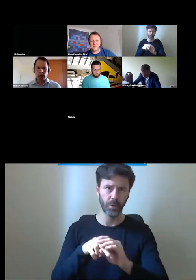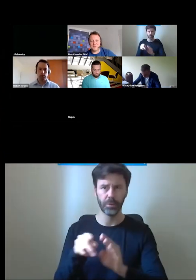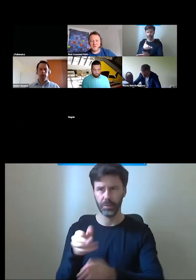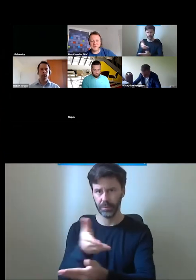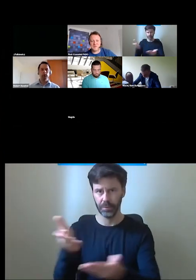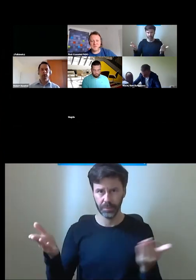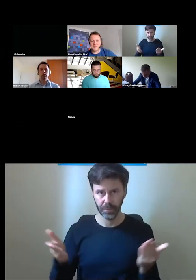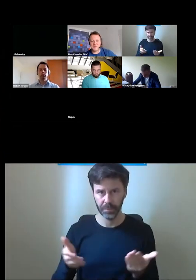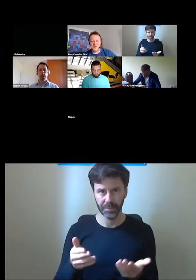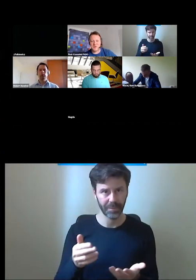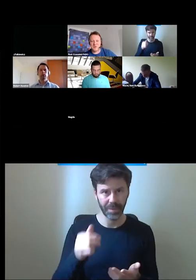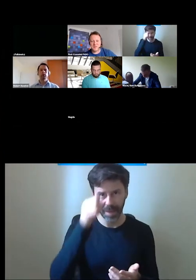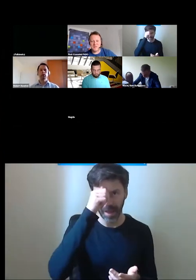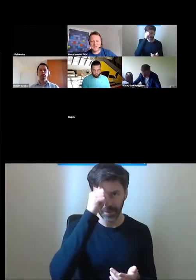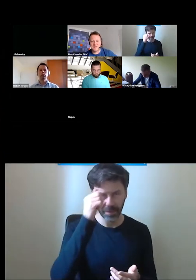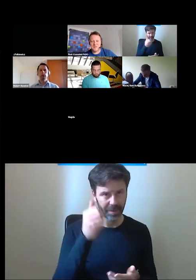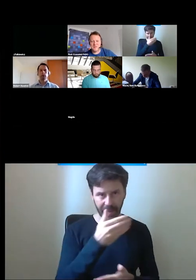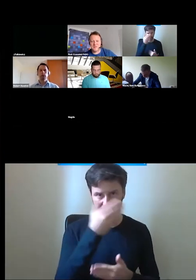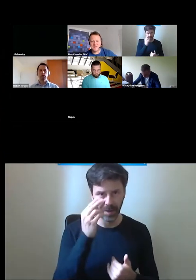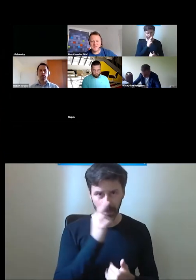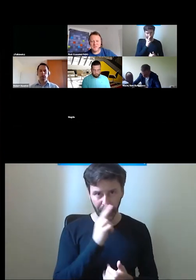nazwiskach użytkowników zorientować.